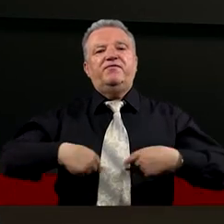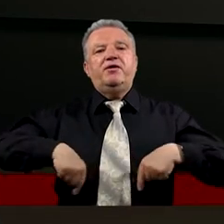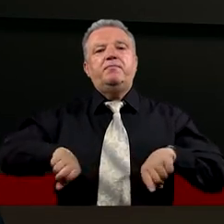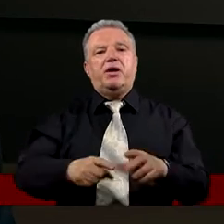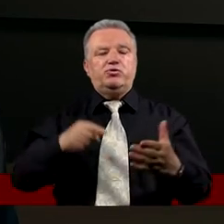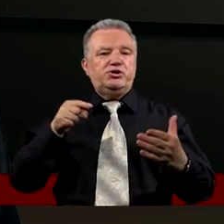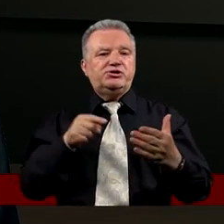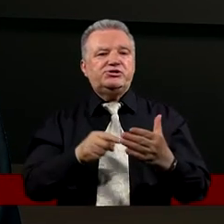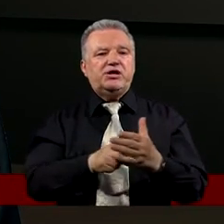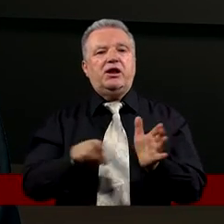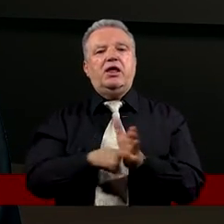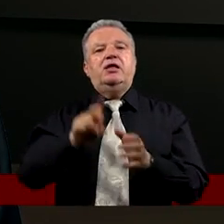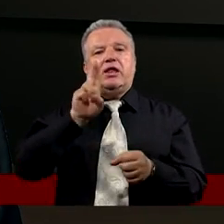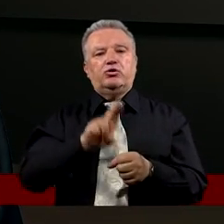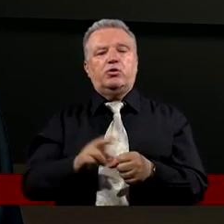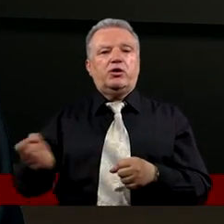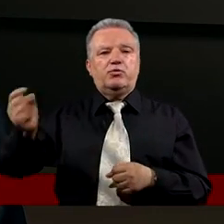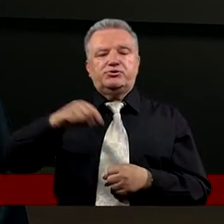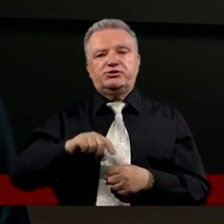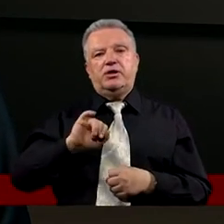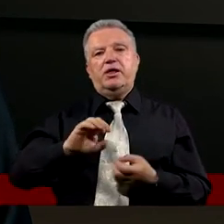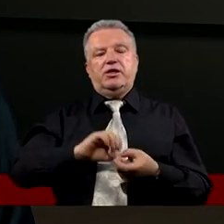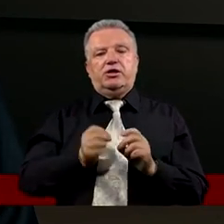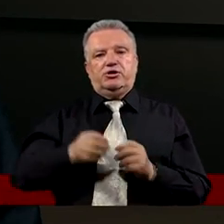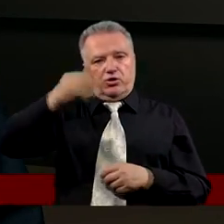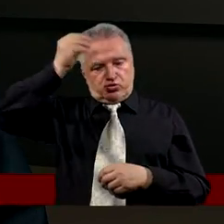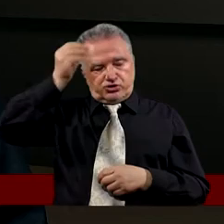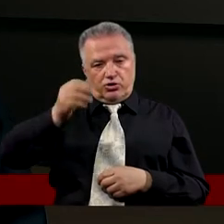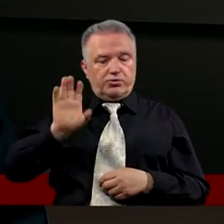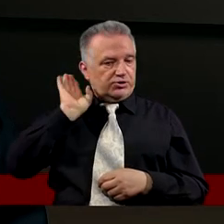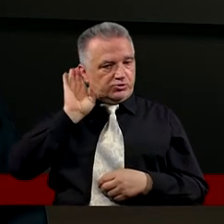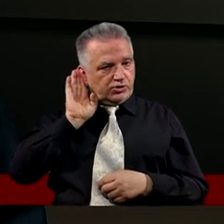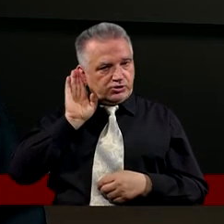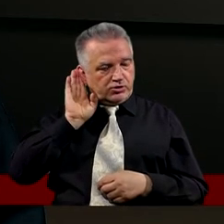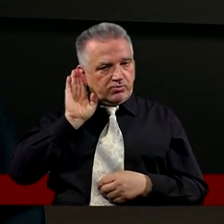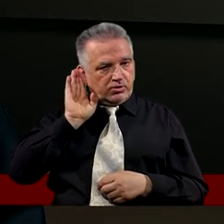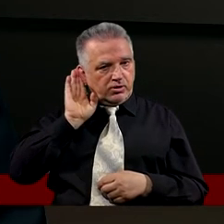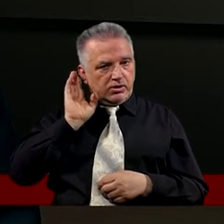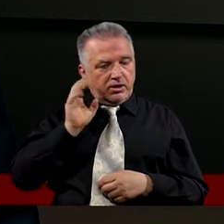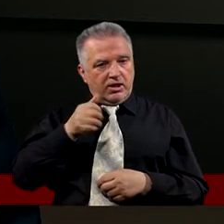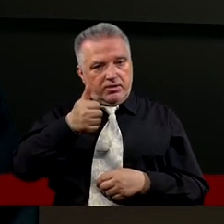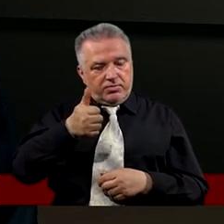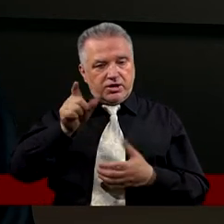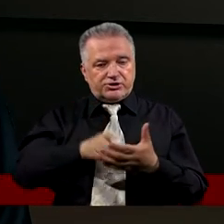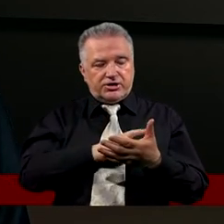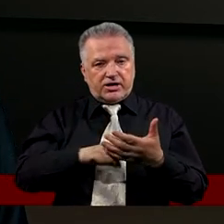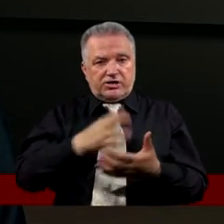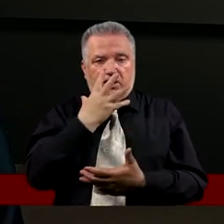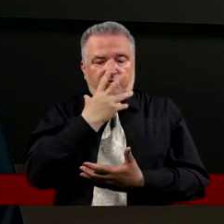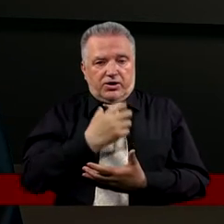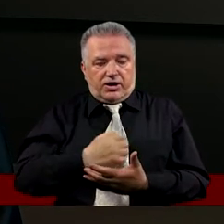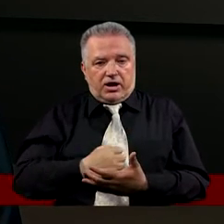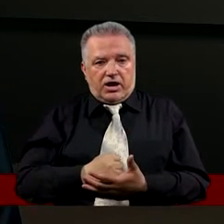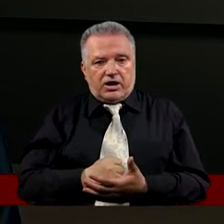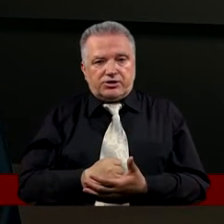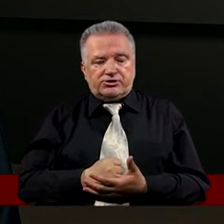Dla którego przyszedłem I kiedy uczniowie słyszą Po raz pierwszy W tak wyraźny sposób